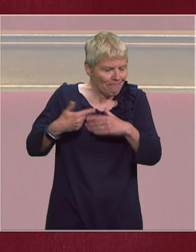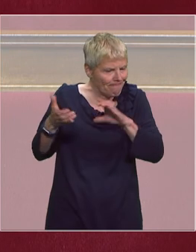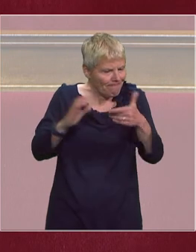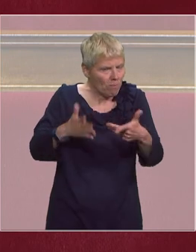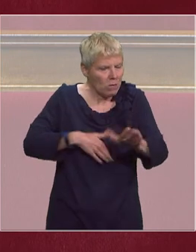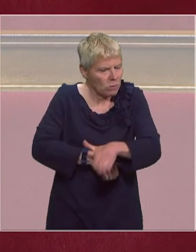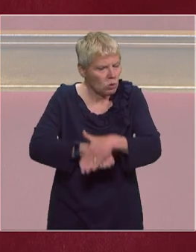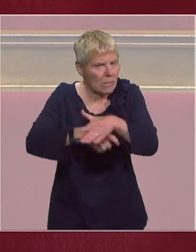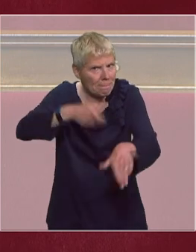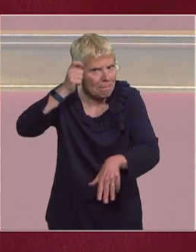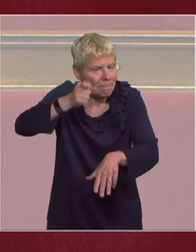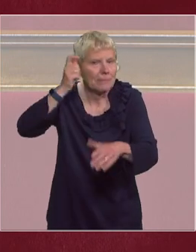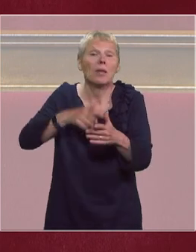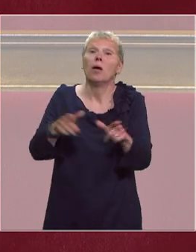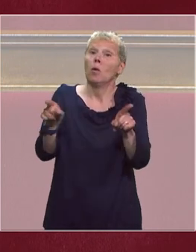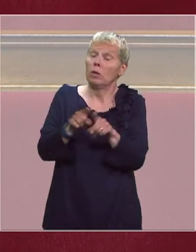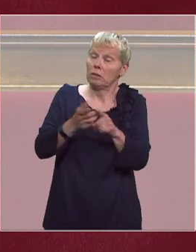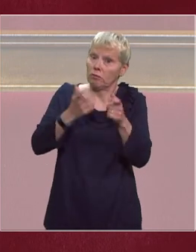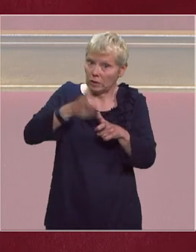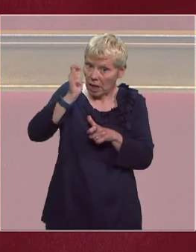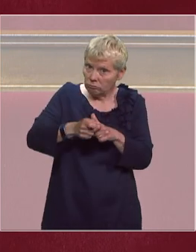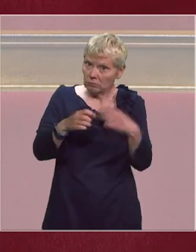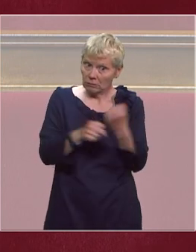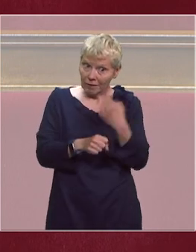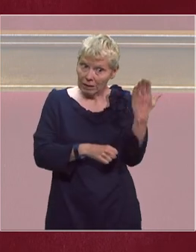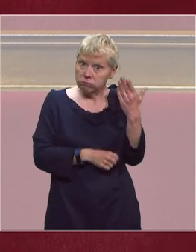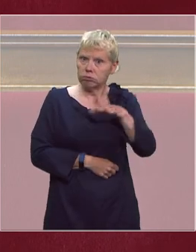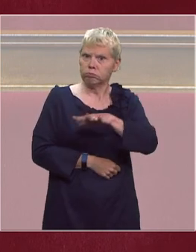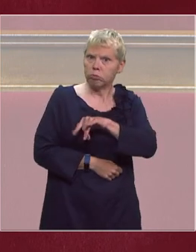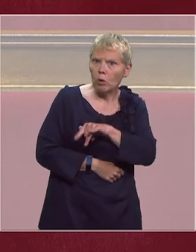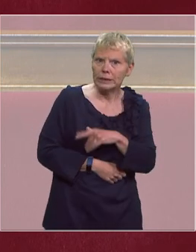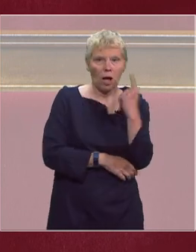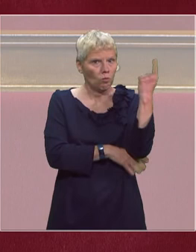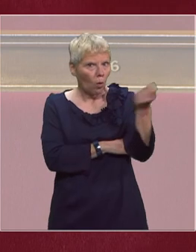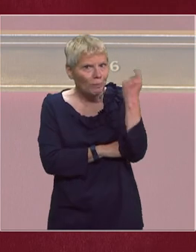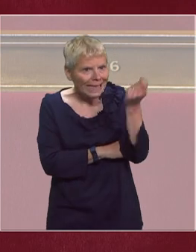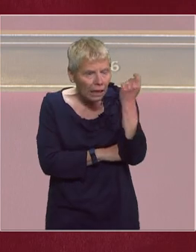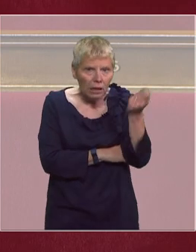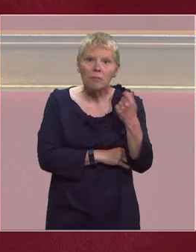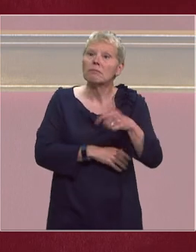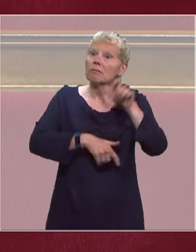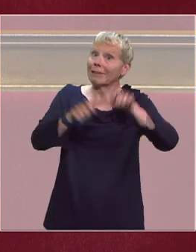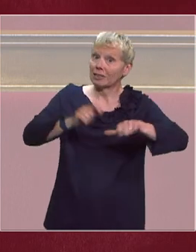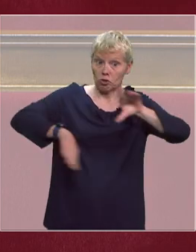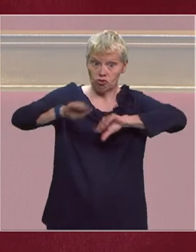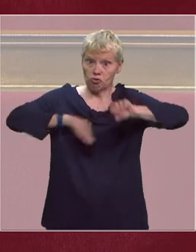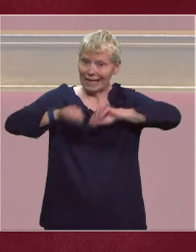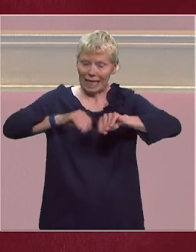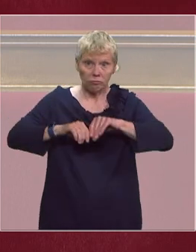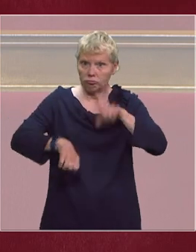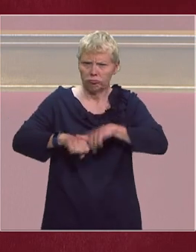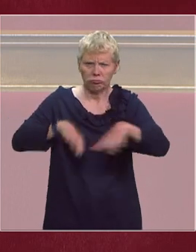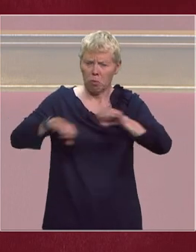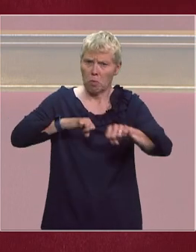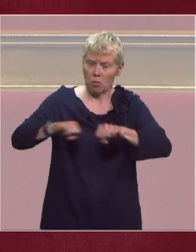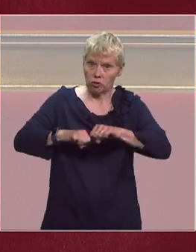tout mon soutien je tiens à saluer le travail exemplaire des forces de l'ordre des sapeurs-pompiers et des personnels soignants dont la réactivité a